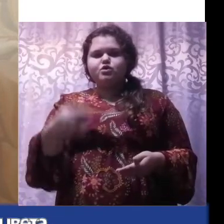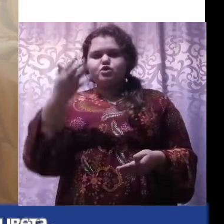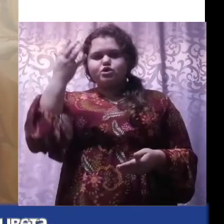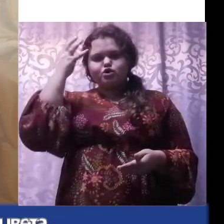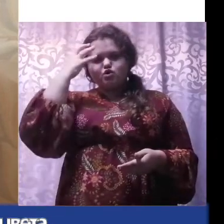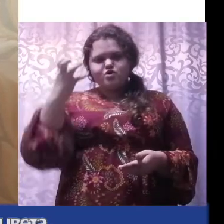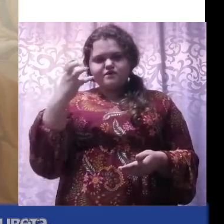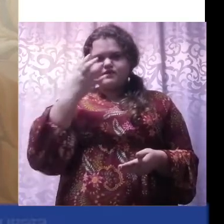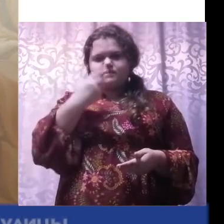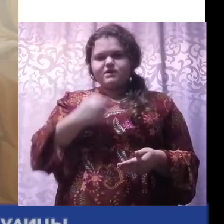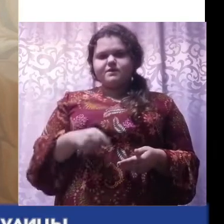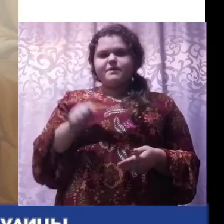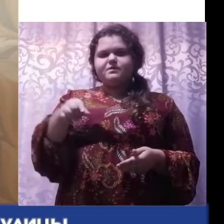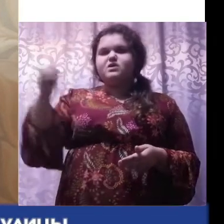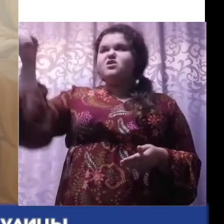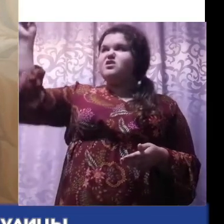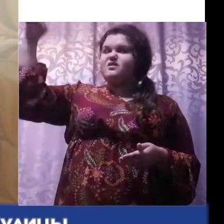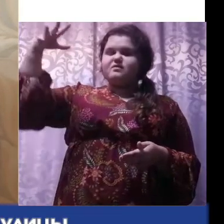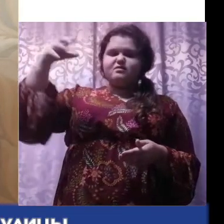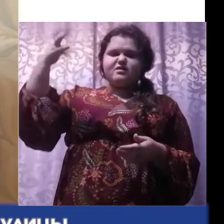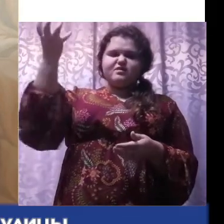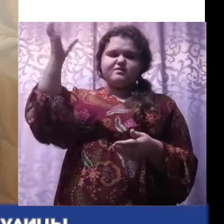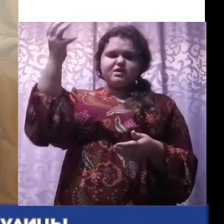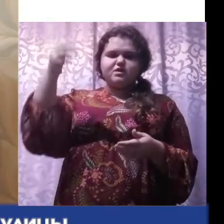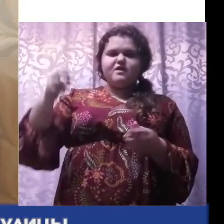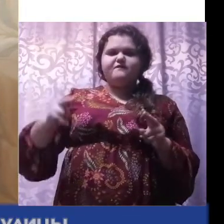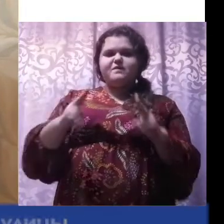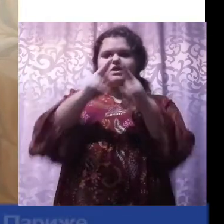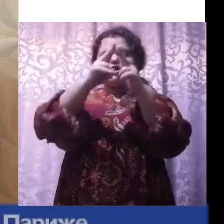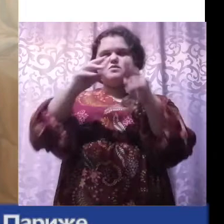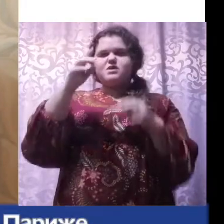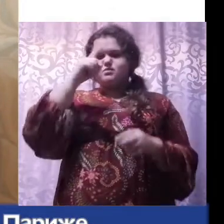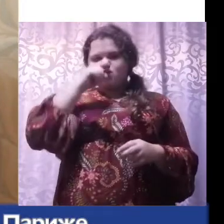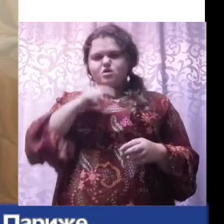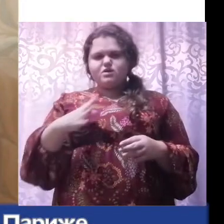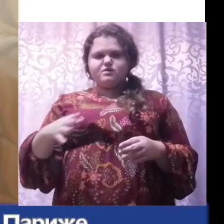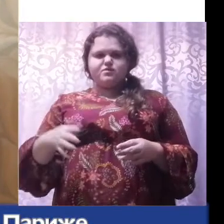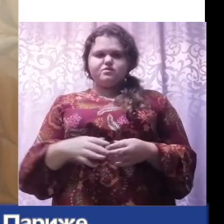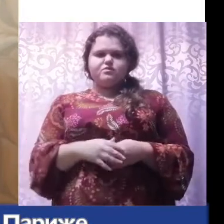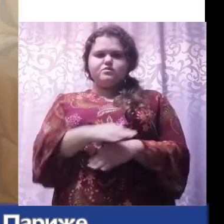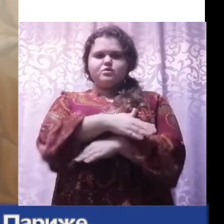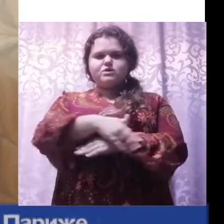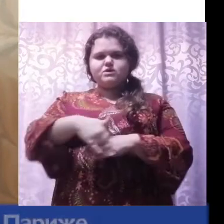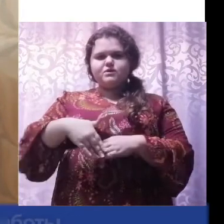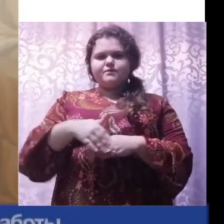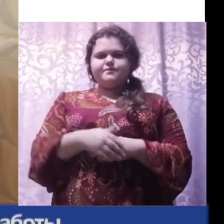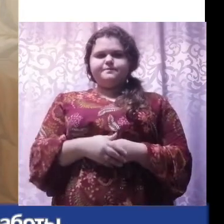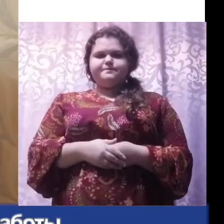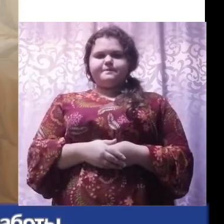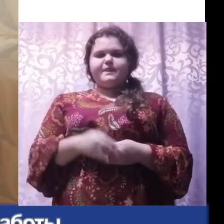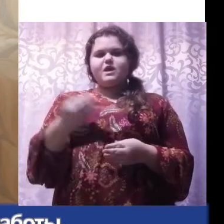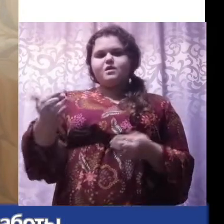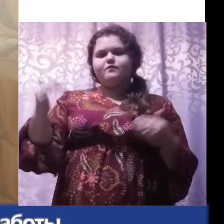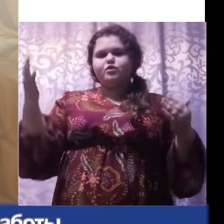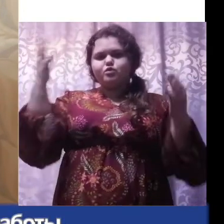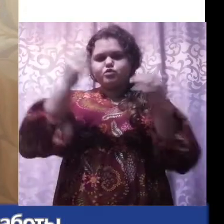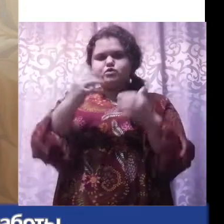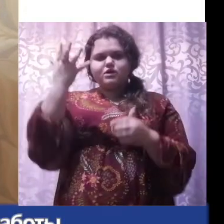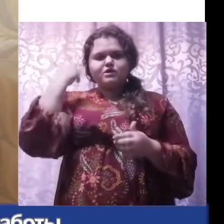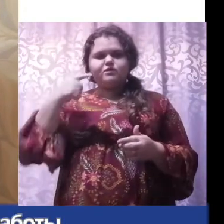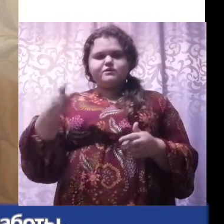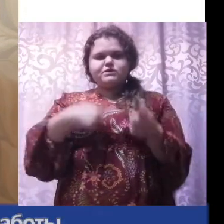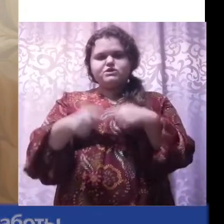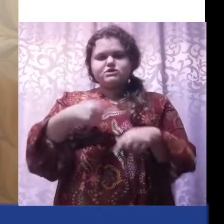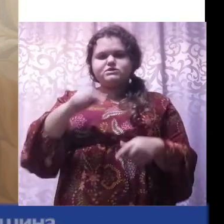тростью черного цвета. И поскольку в начале 20 века улицы не были так хорошо освещены в Париже, его ночью, когда он